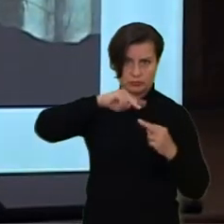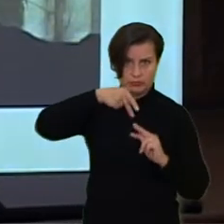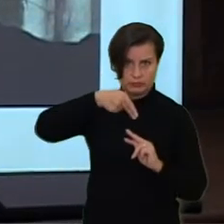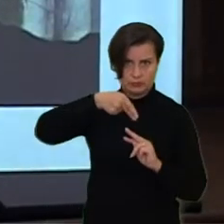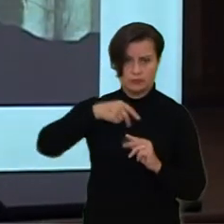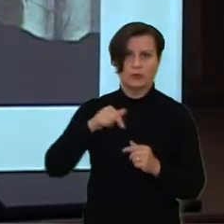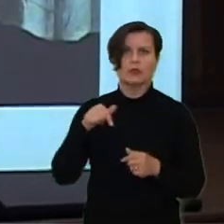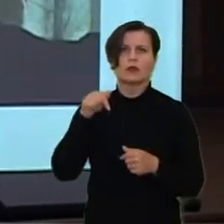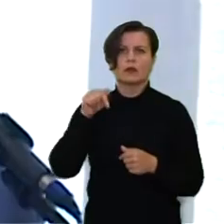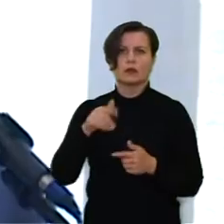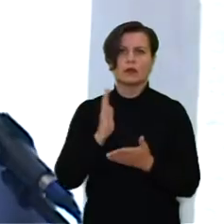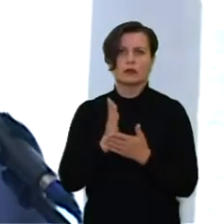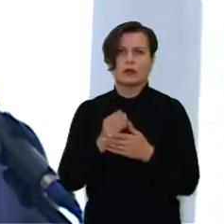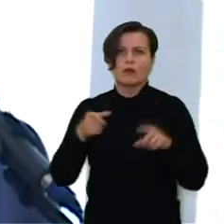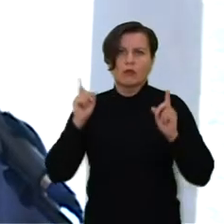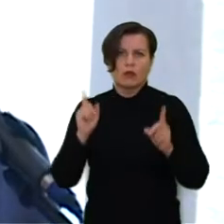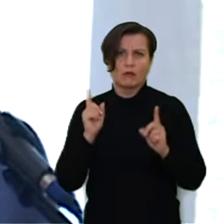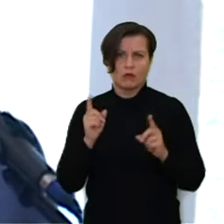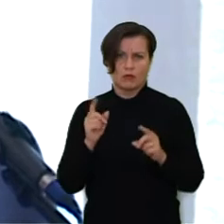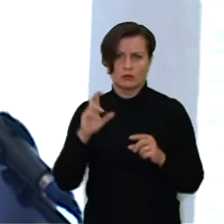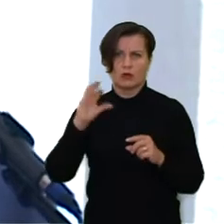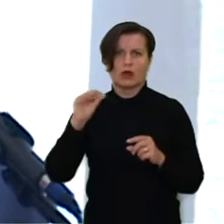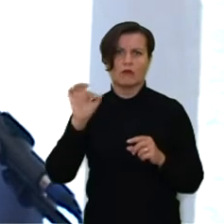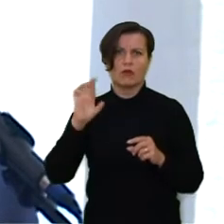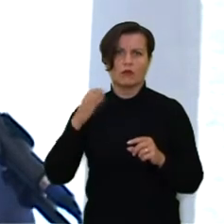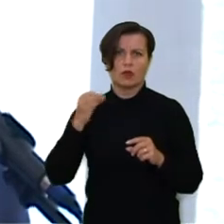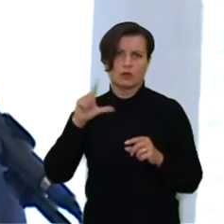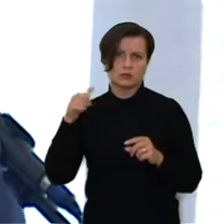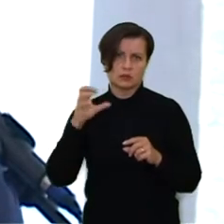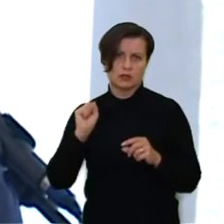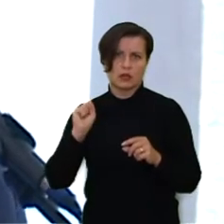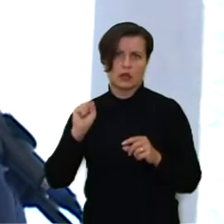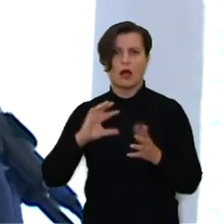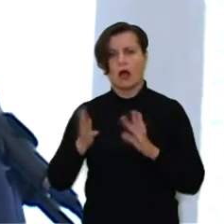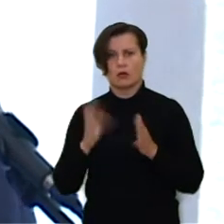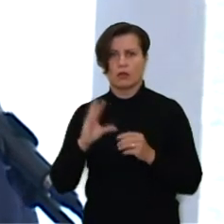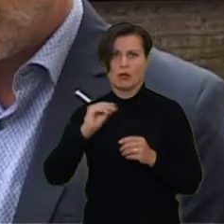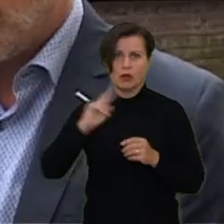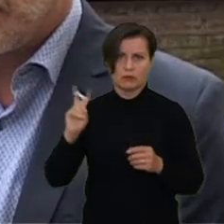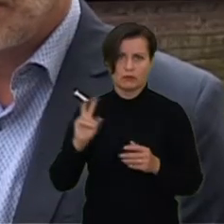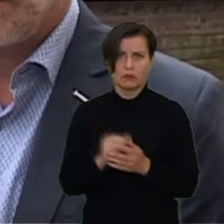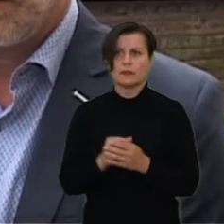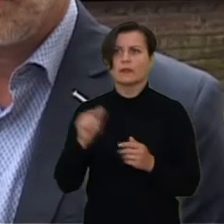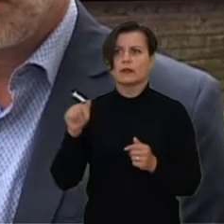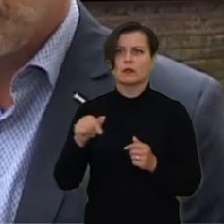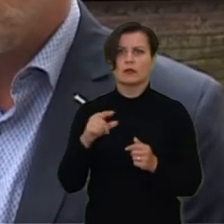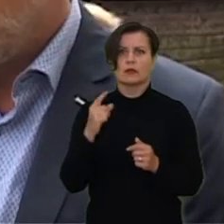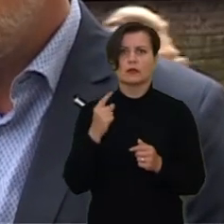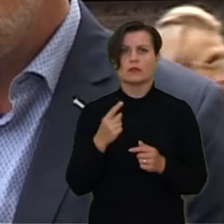Tame slypi tas pavojos, reformacijos abo evangelijos. Viena skėtumas yra, kad